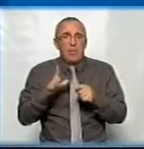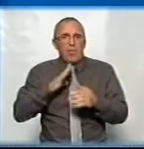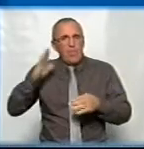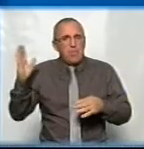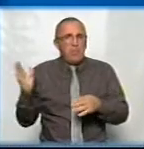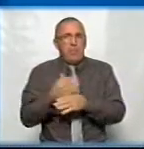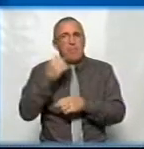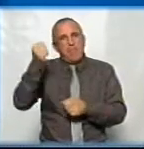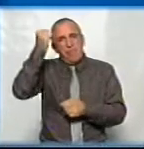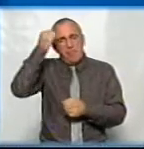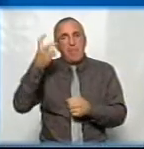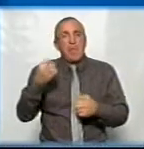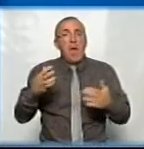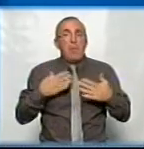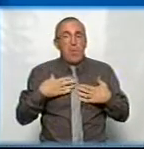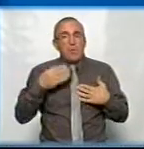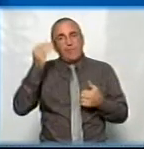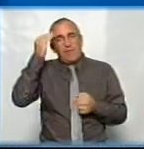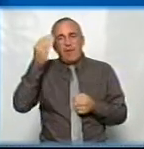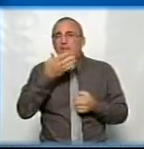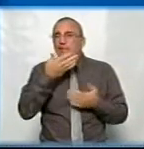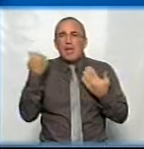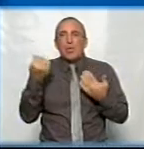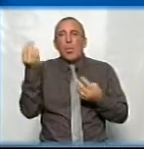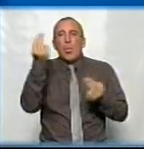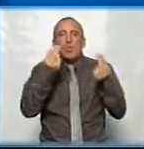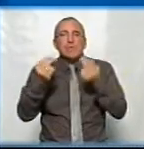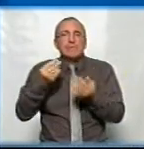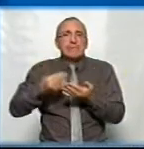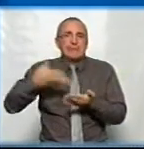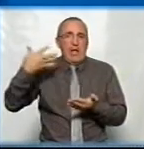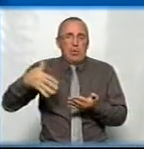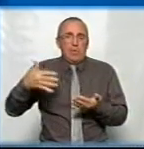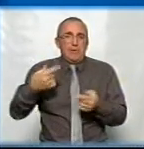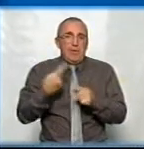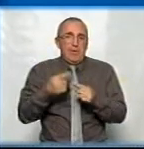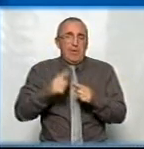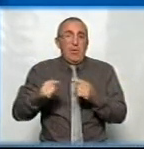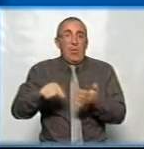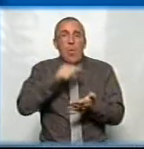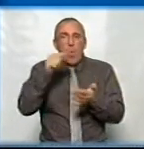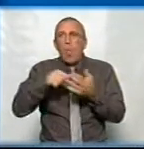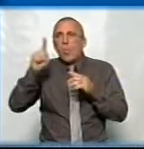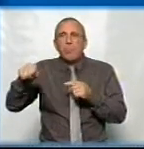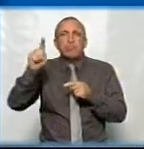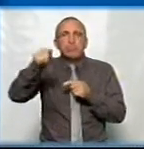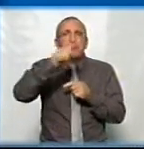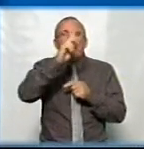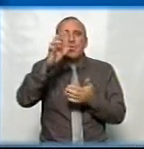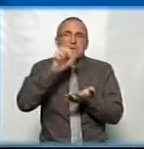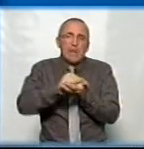производство. Пам'ятник, на мій взгляд, не має художественні цінності. І це було з міста в міст хтось просто